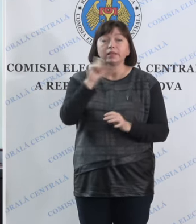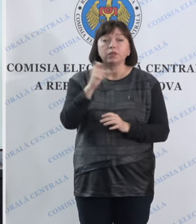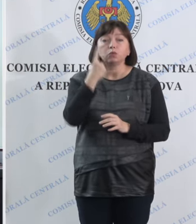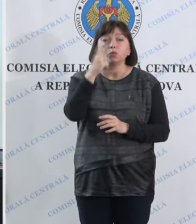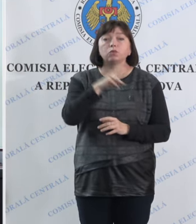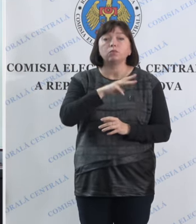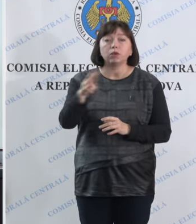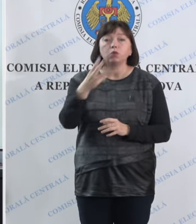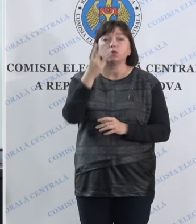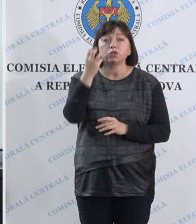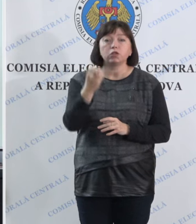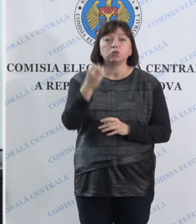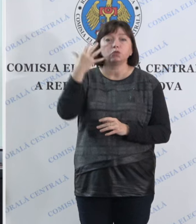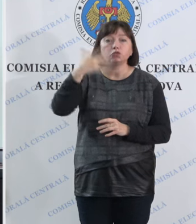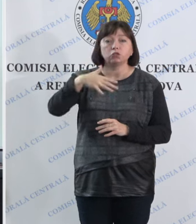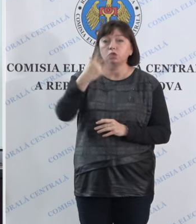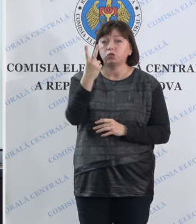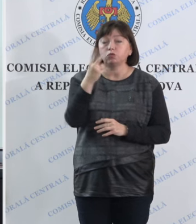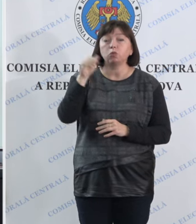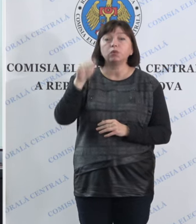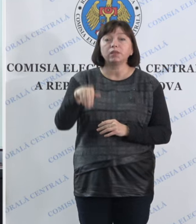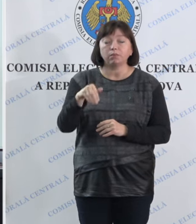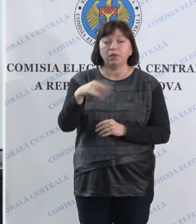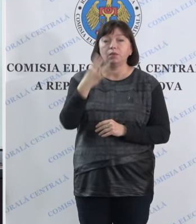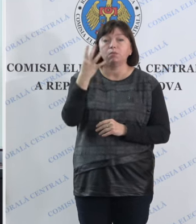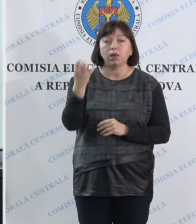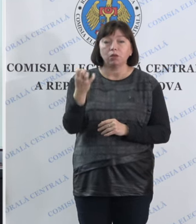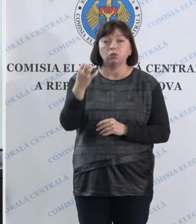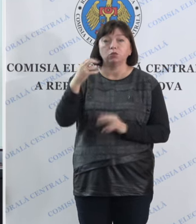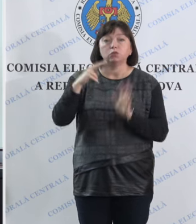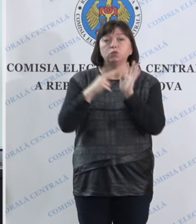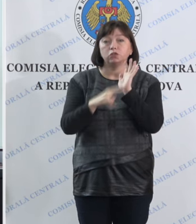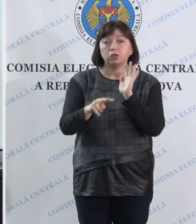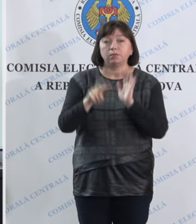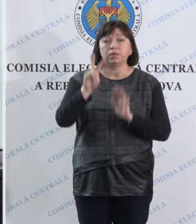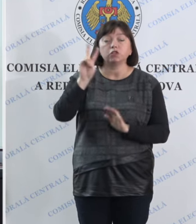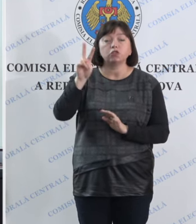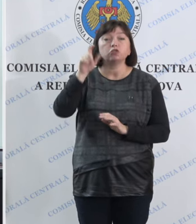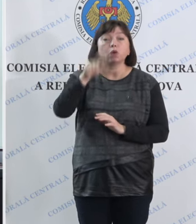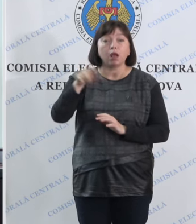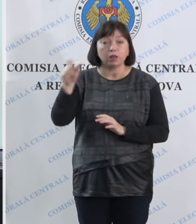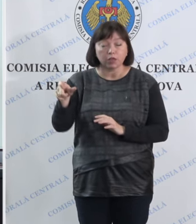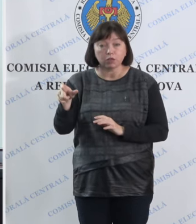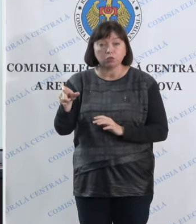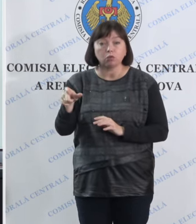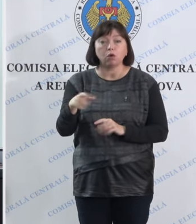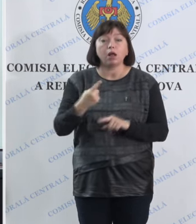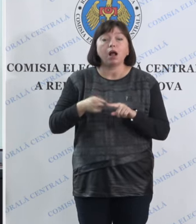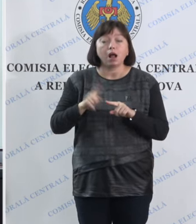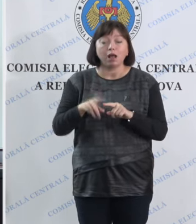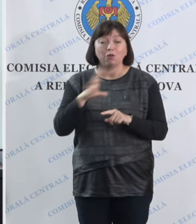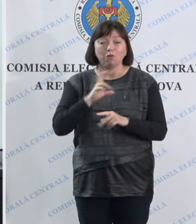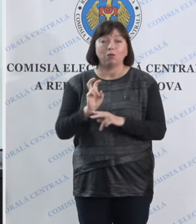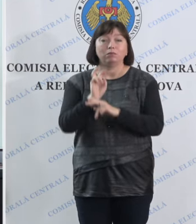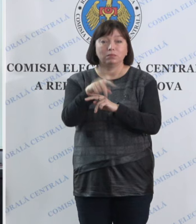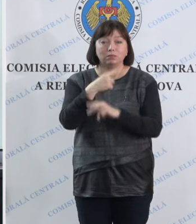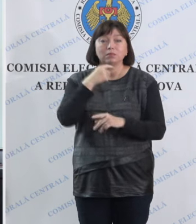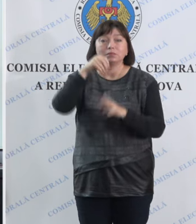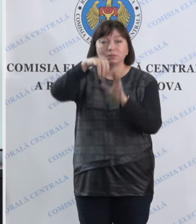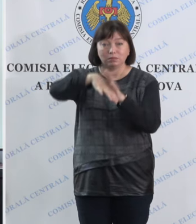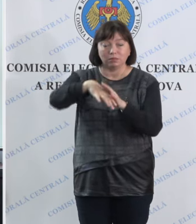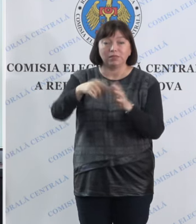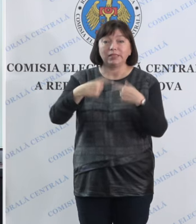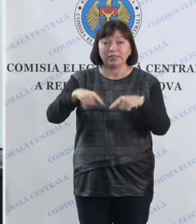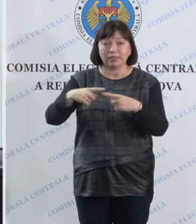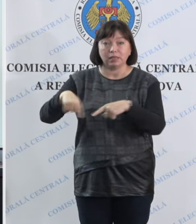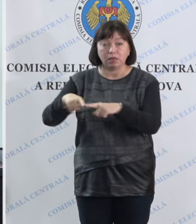.352.472 de alegători care s-au prezentat la secțiile de